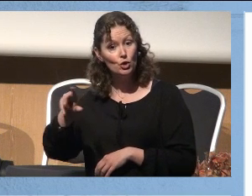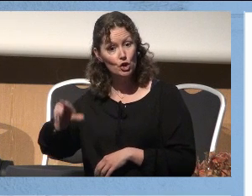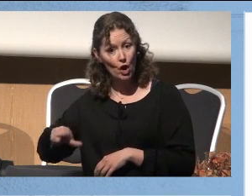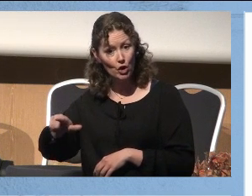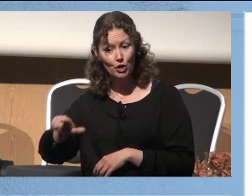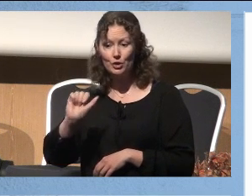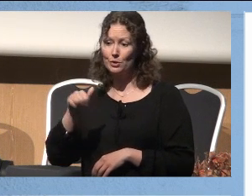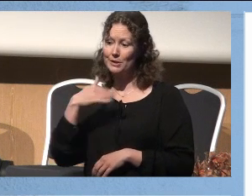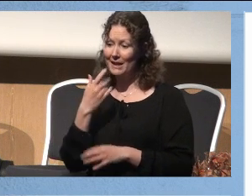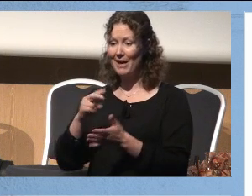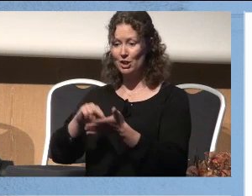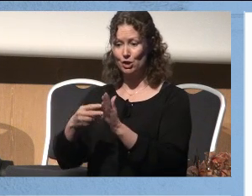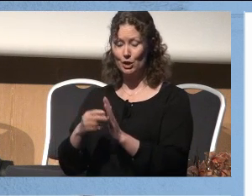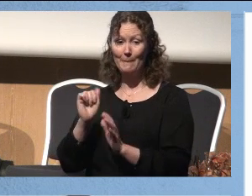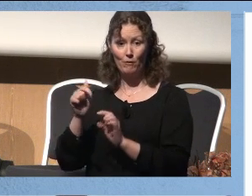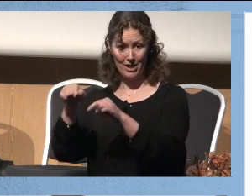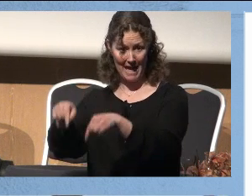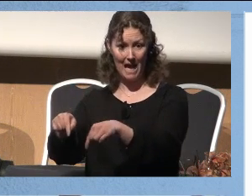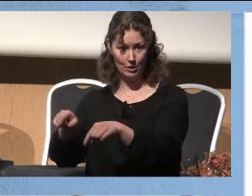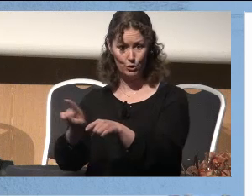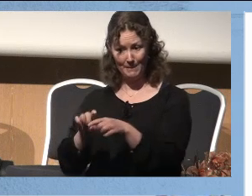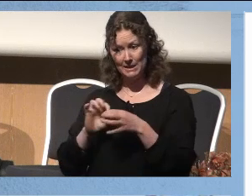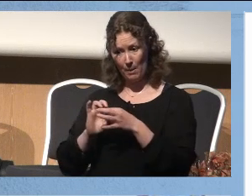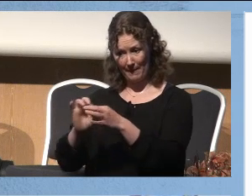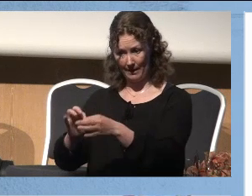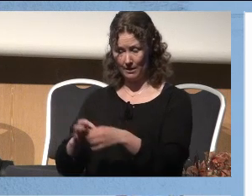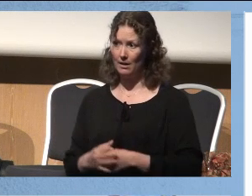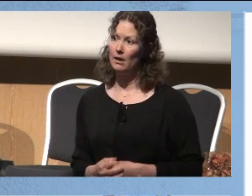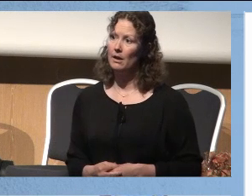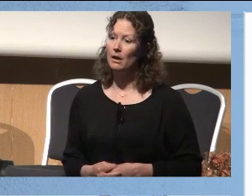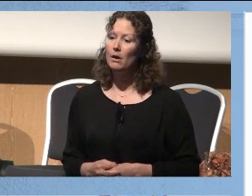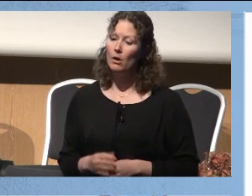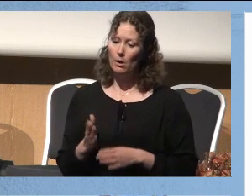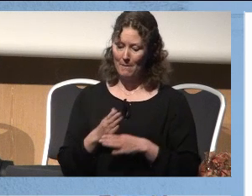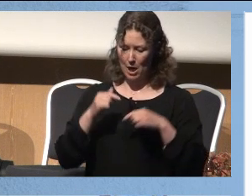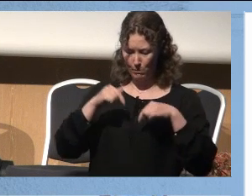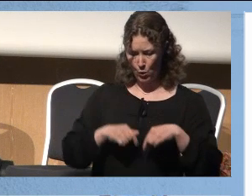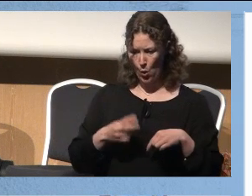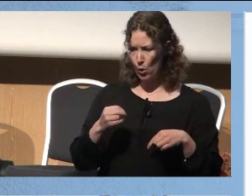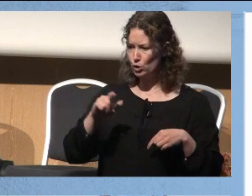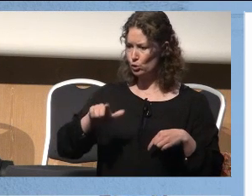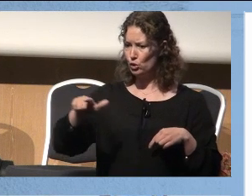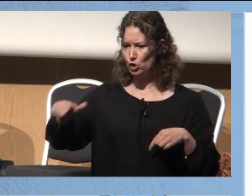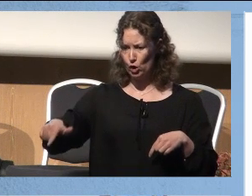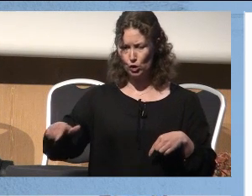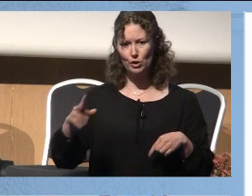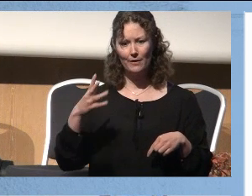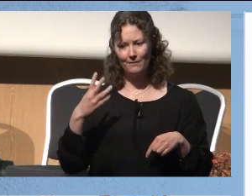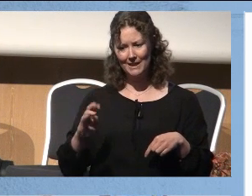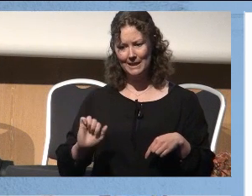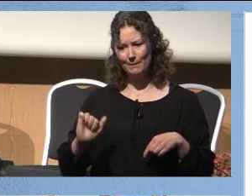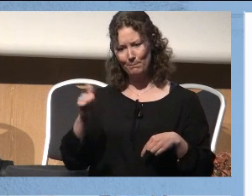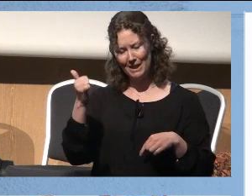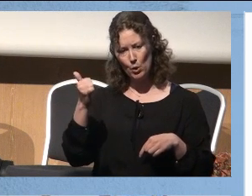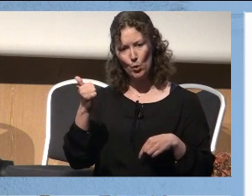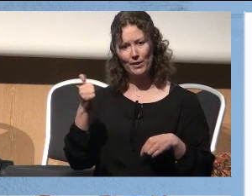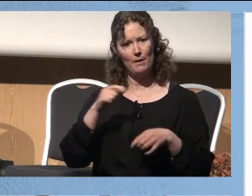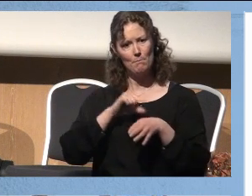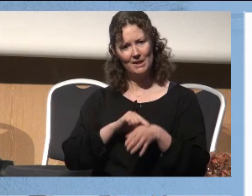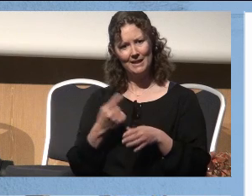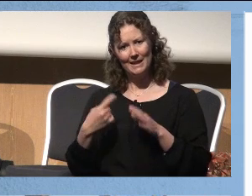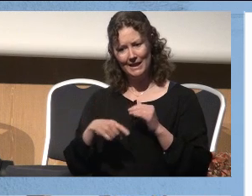skal det være et system for det som er sammenhengende. Mellom nå og 2017 skal det fire millioner pasienter innom Oslo Universitetssykehus.